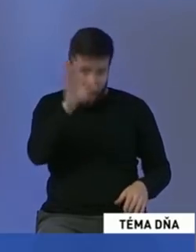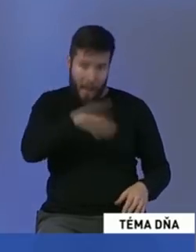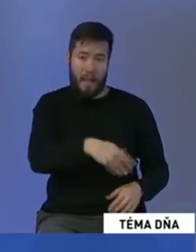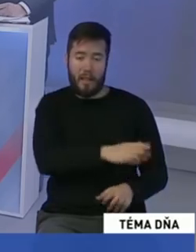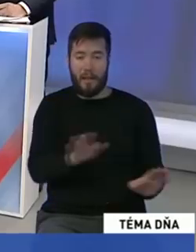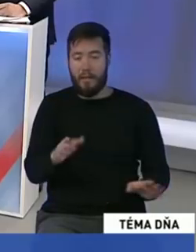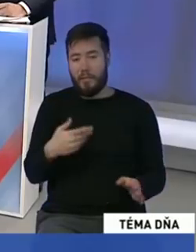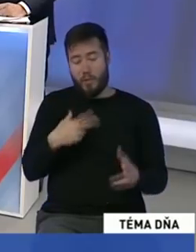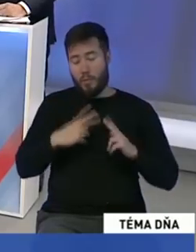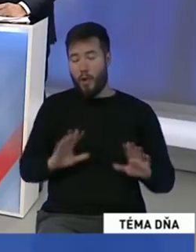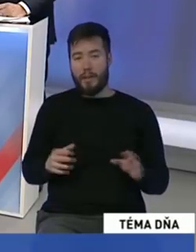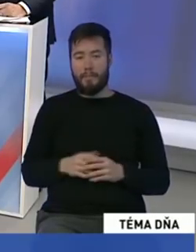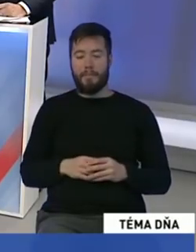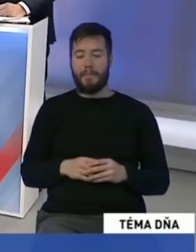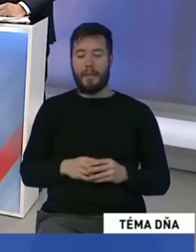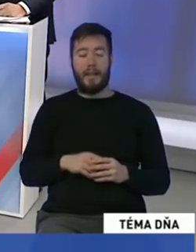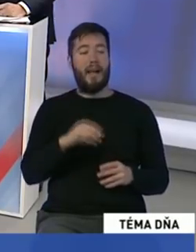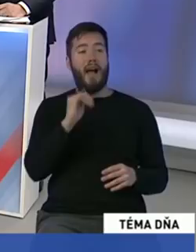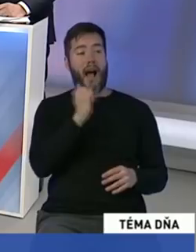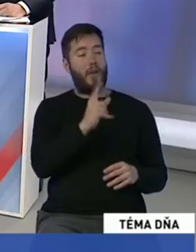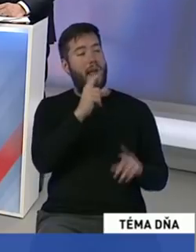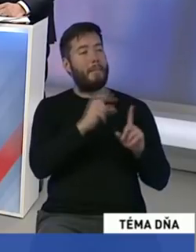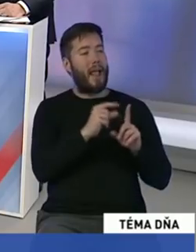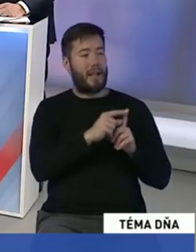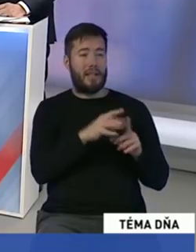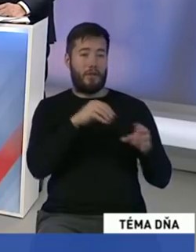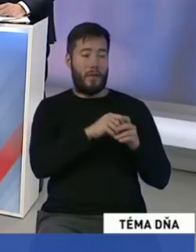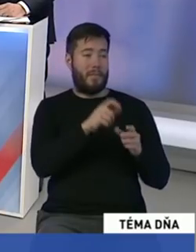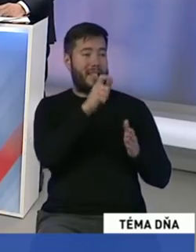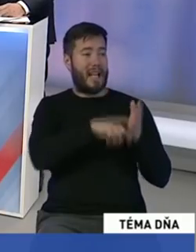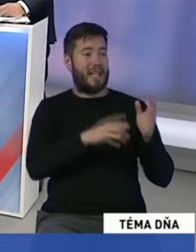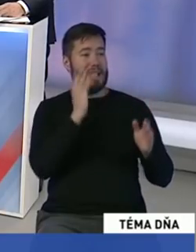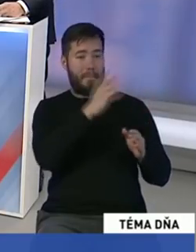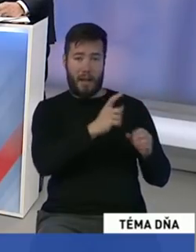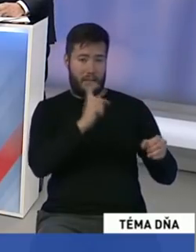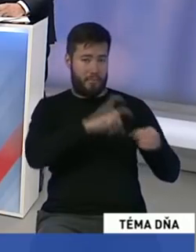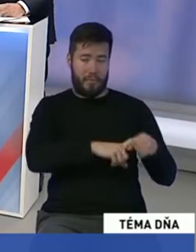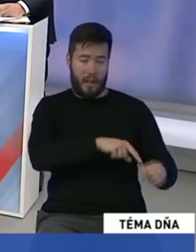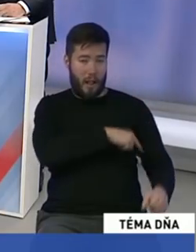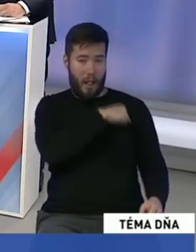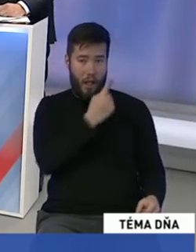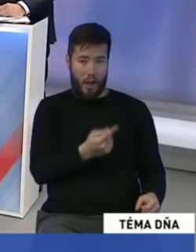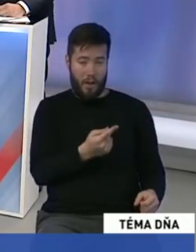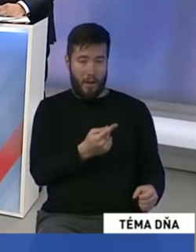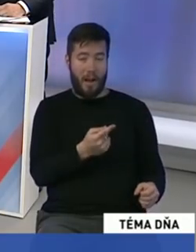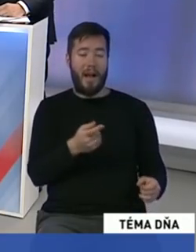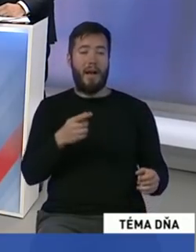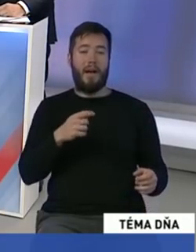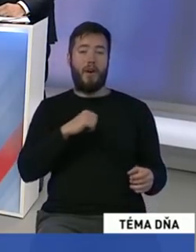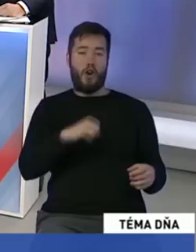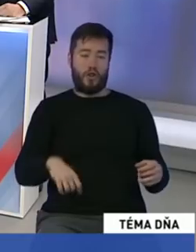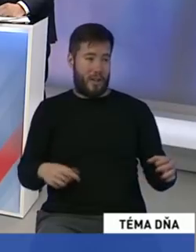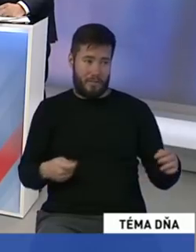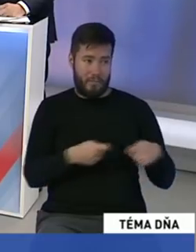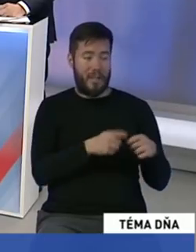Pelegrini je v smere už veľmi dlho a hovorí sa tu o kontaktoch na smer. Možno o vedel, možno nevedel jednoducho, čo si